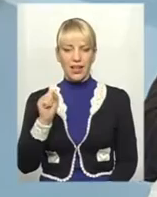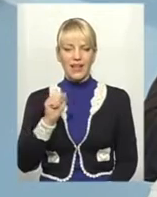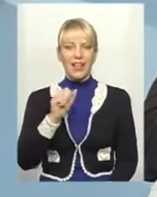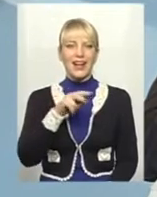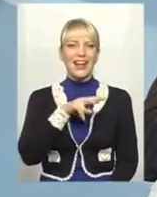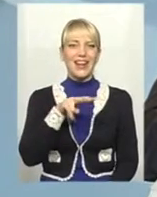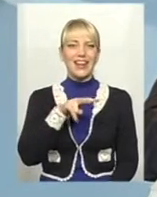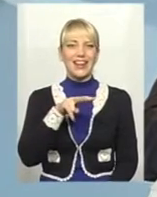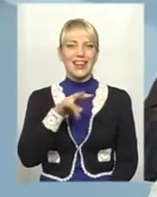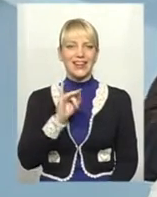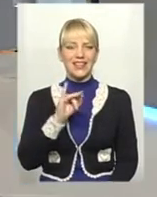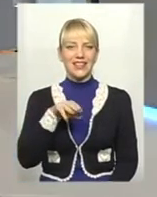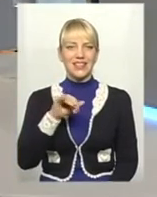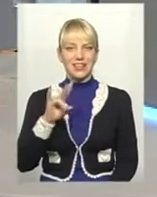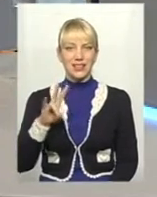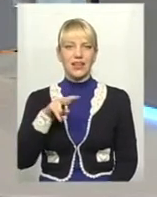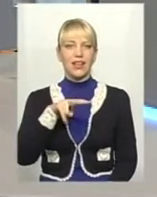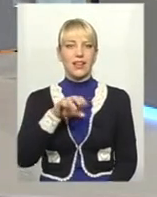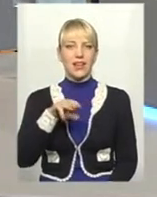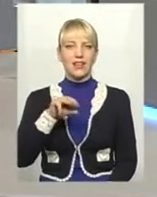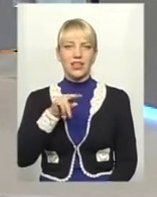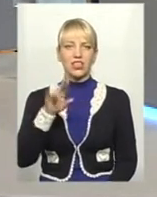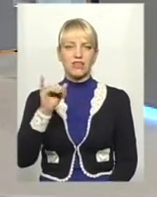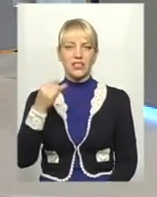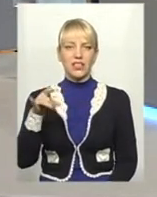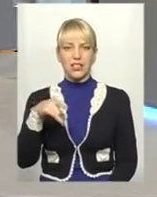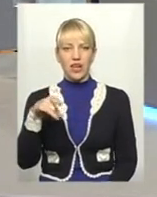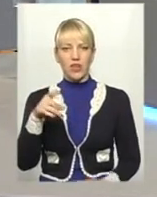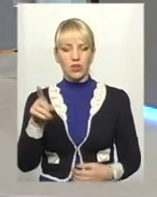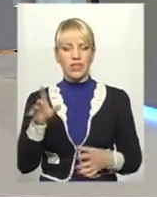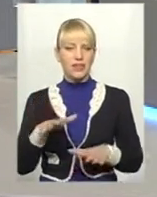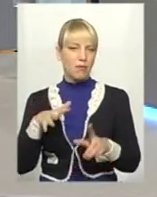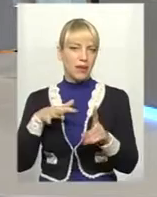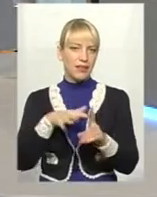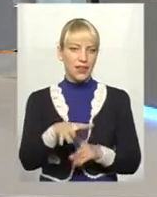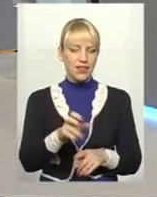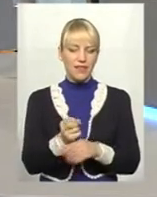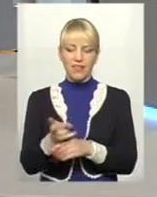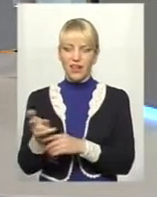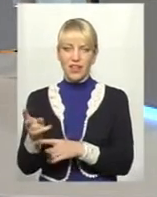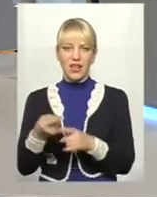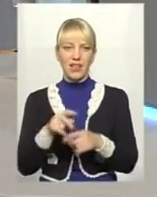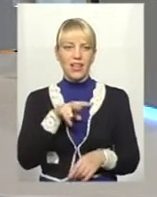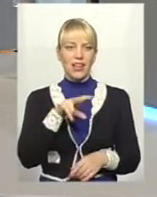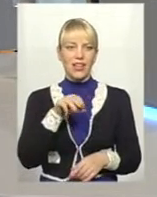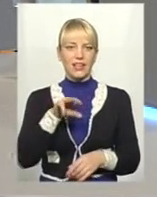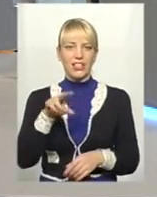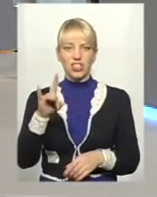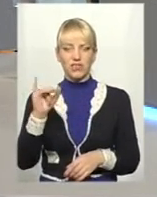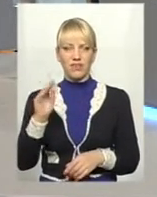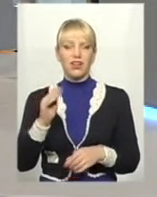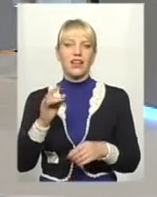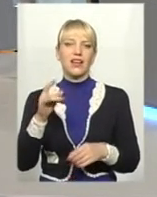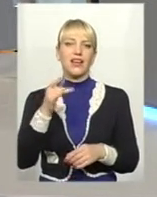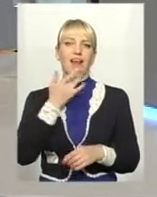І нападали вони на представників радянської влади, виганяли з них, в тому числі. Із Литича вони на певний